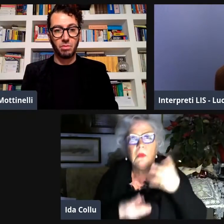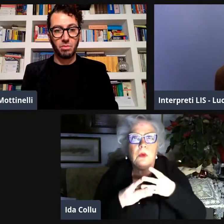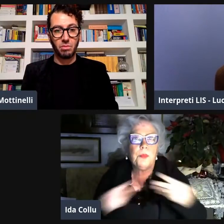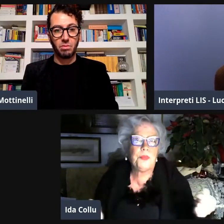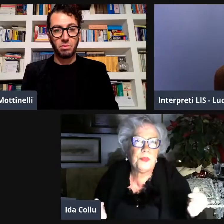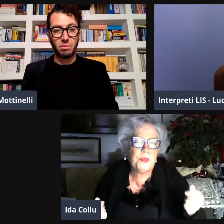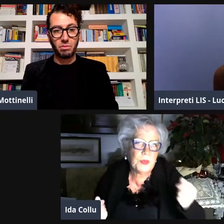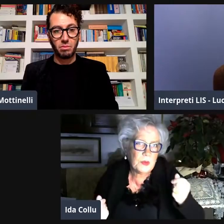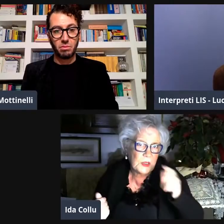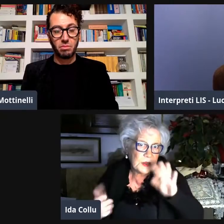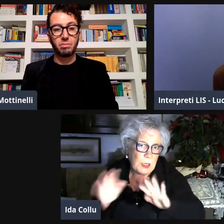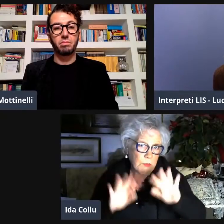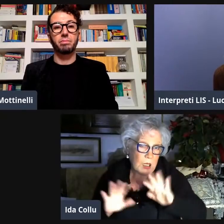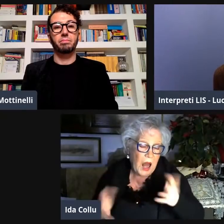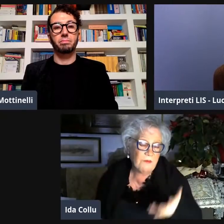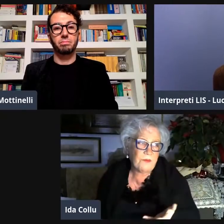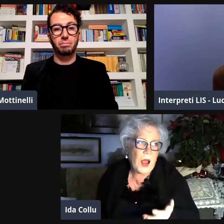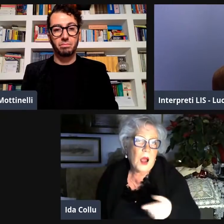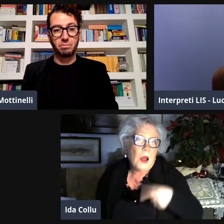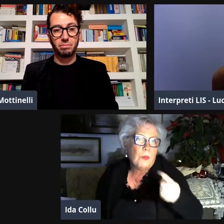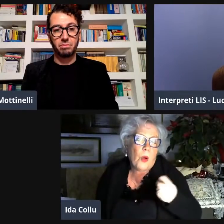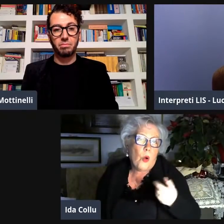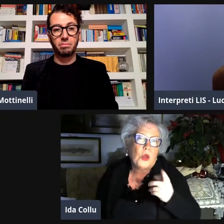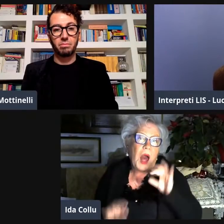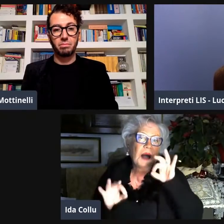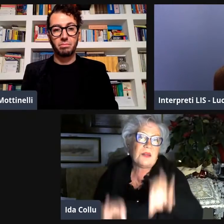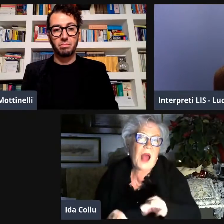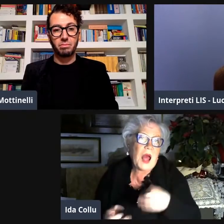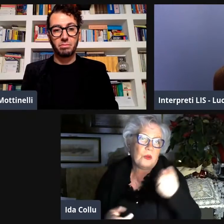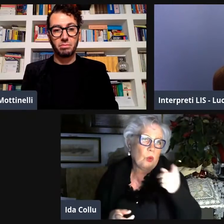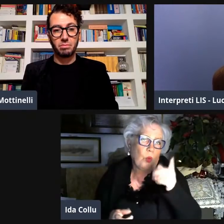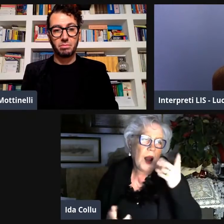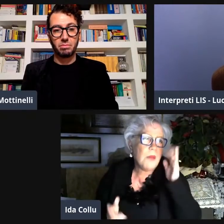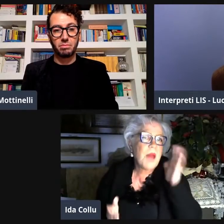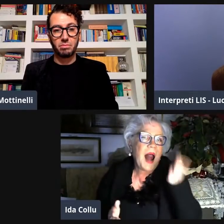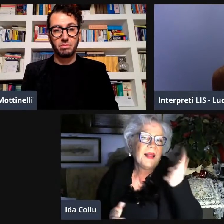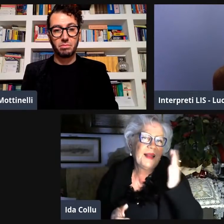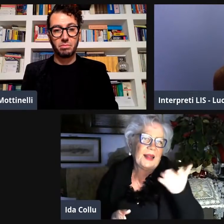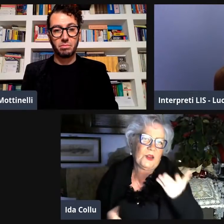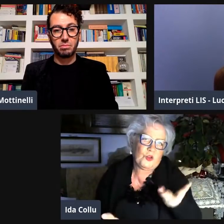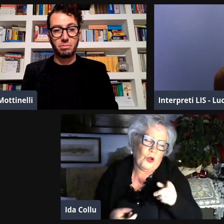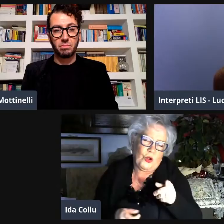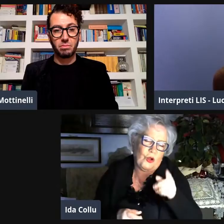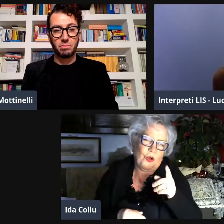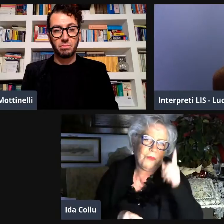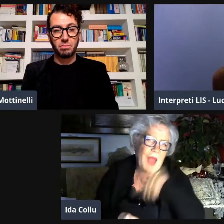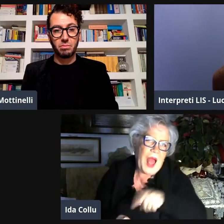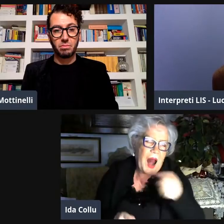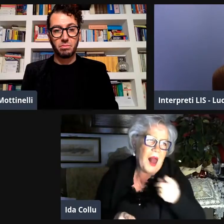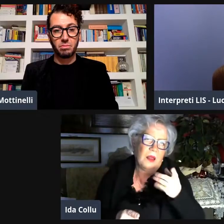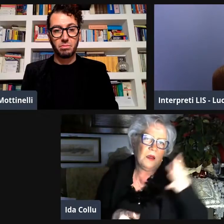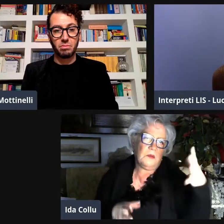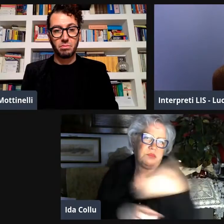continui acufeni. Quindi con l'impianto sembrava che gli acufeni fossero spariti.